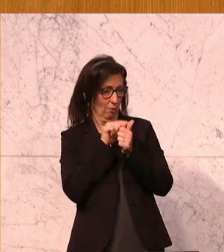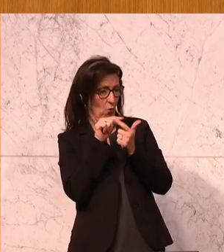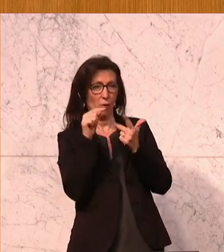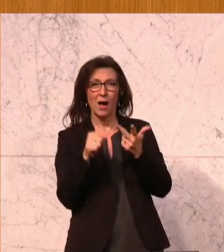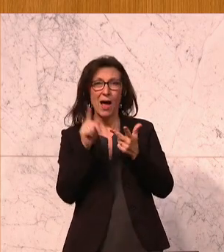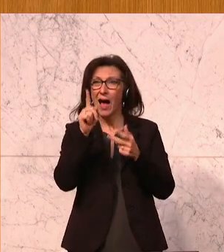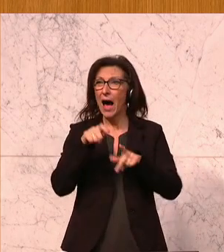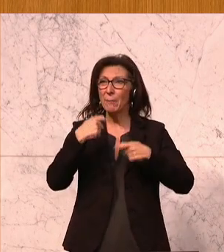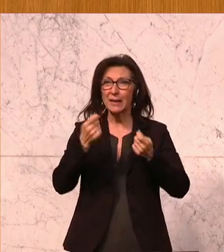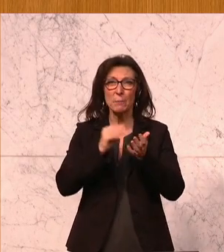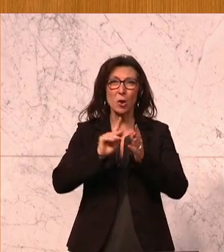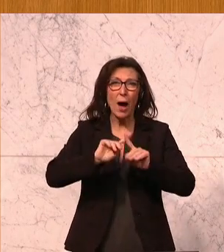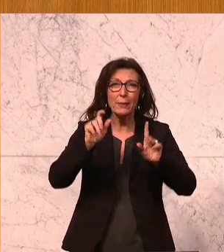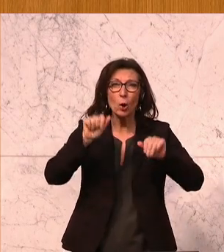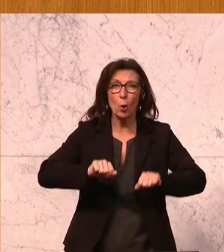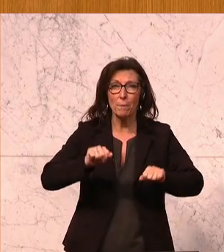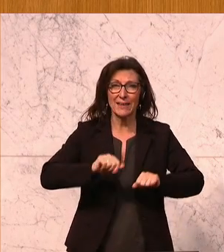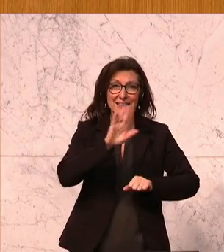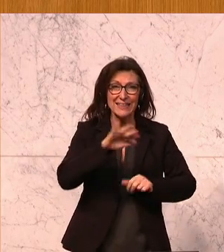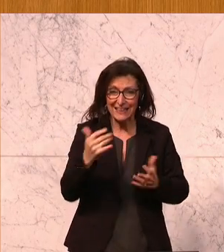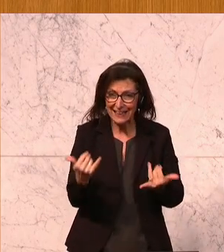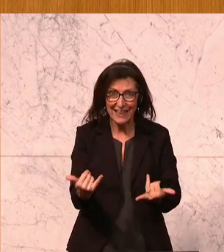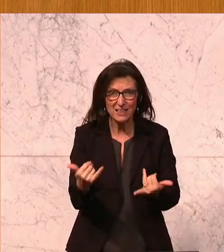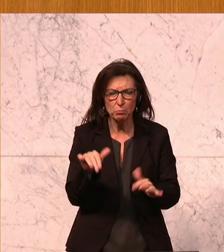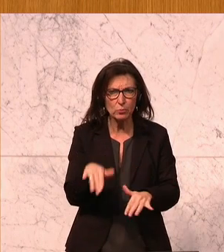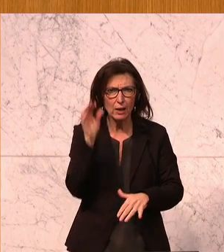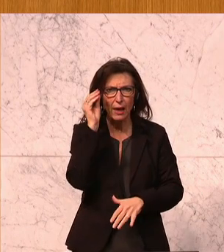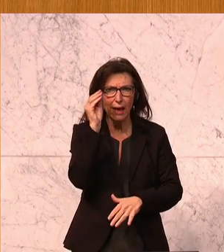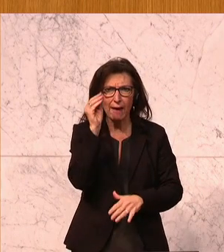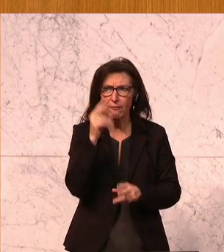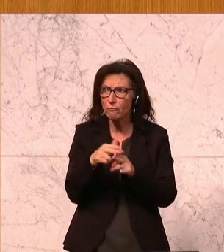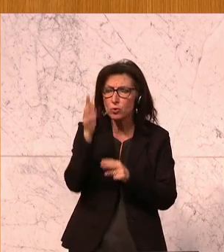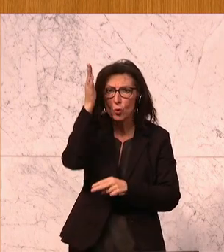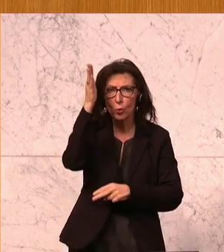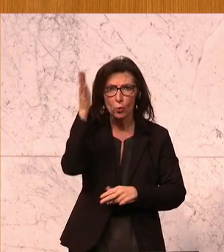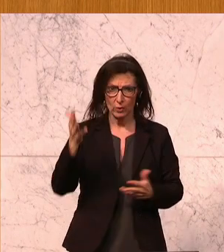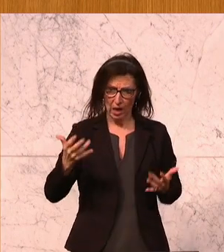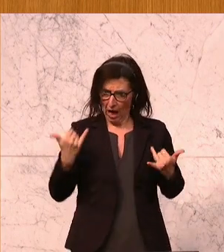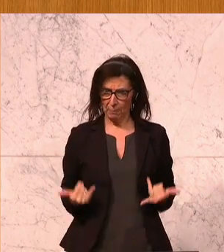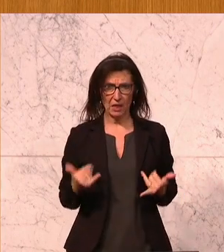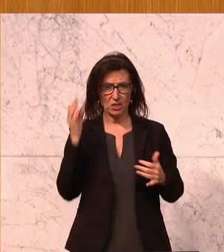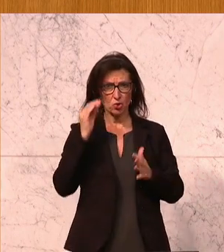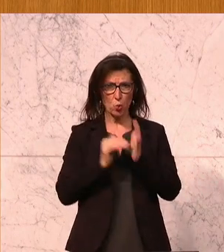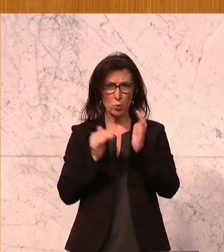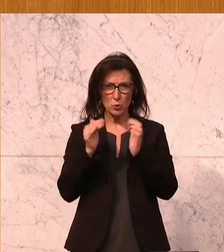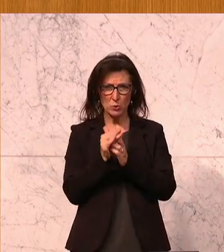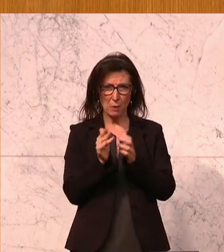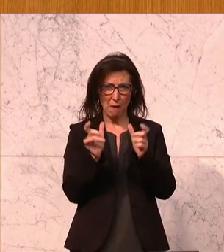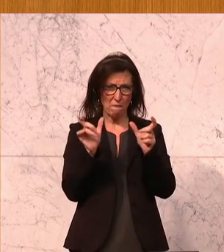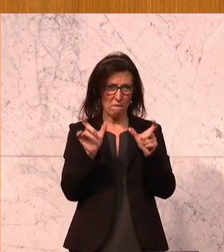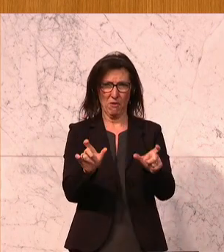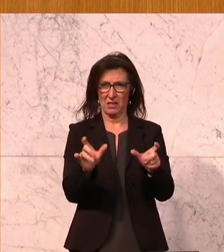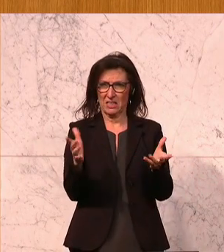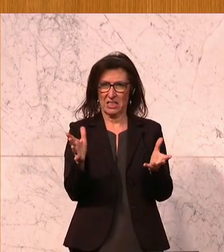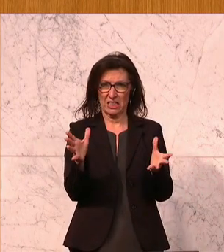es ganz viele Kompetenzen, Kinder in der heutigen Zeit erlernen müssen, die in diesem starren Schulsystem definitiv nicht